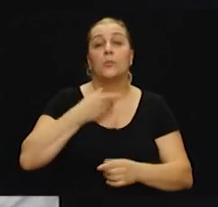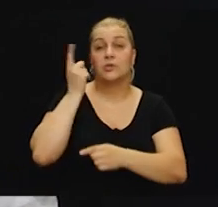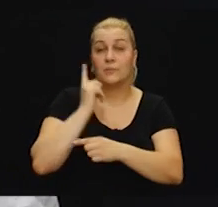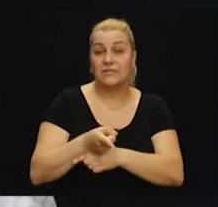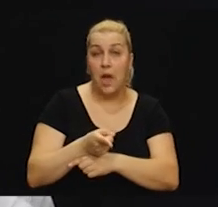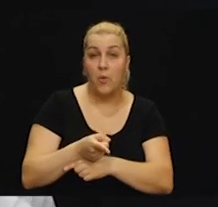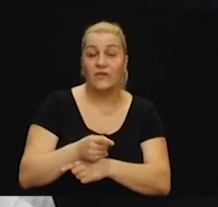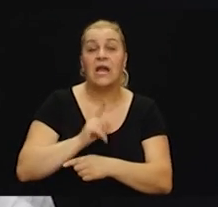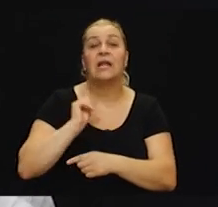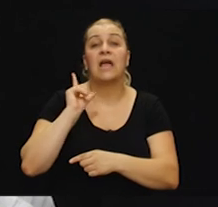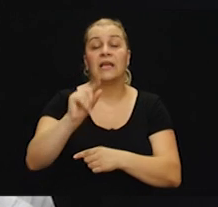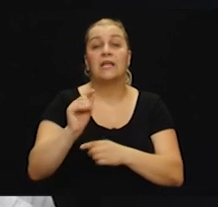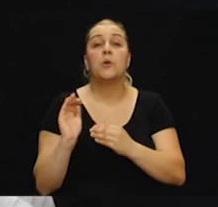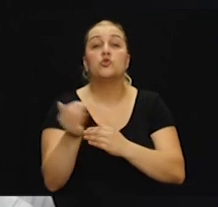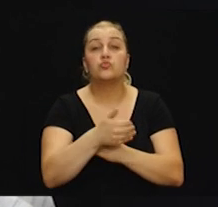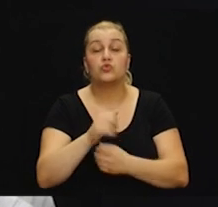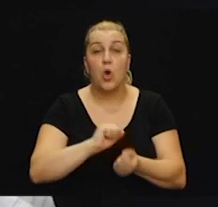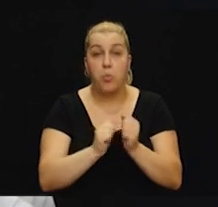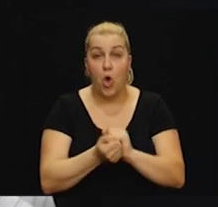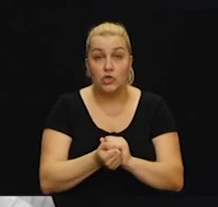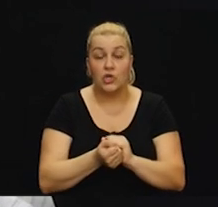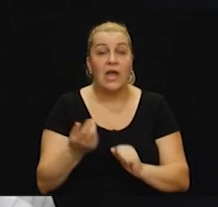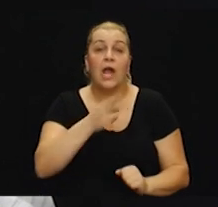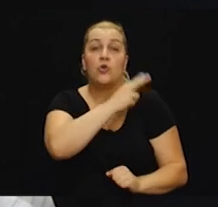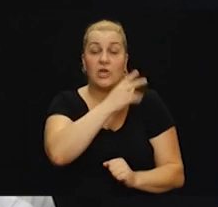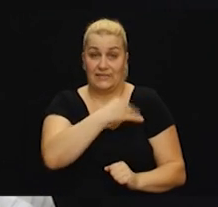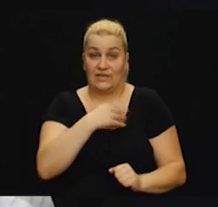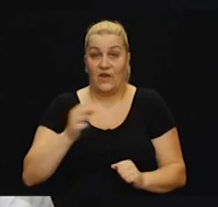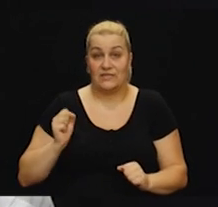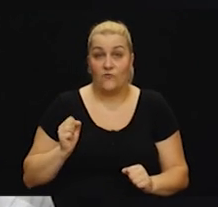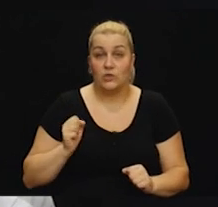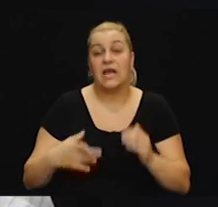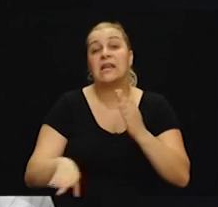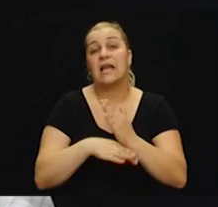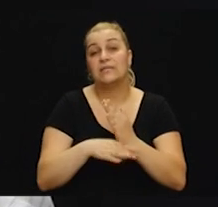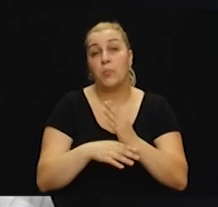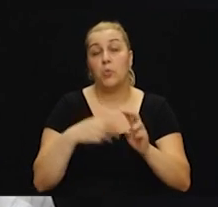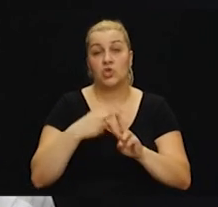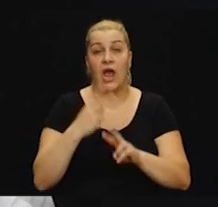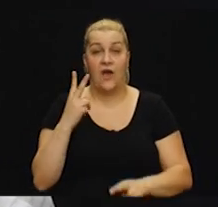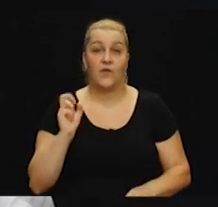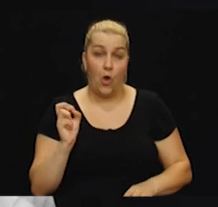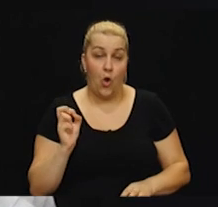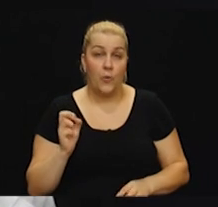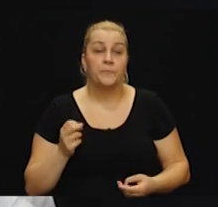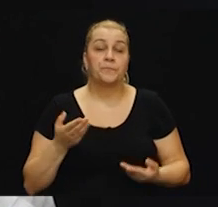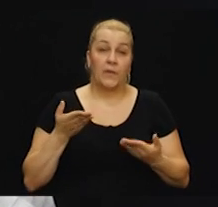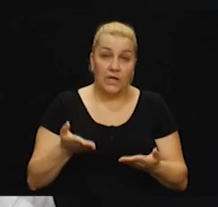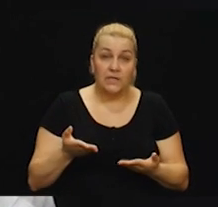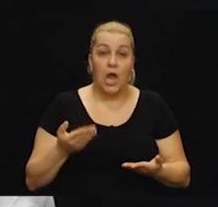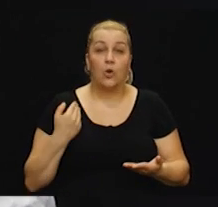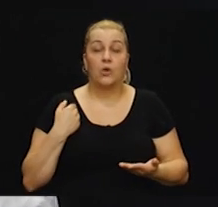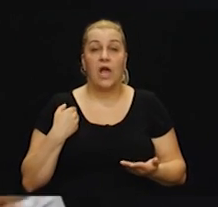da idem u južno bojnište kao častnik Hrvatske vojske na ispamoć u HVO. I tako da sam